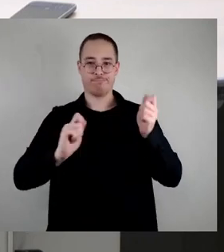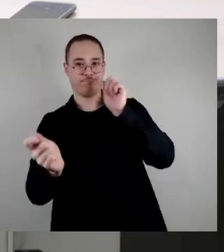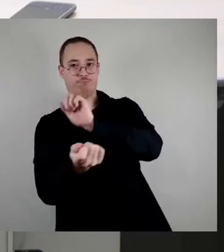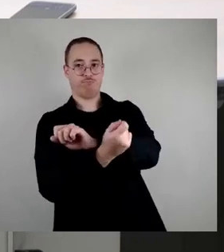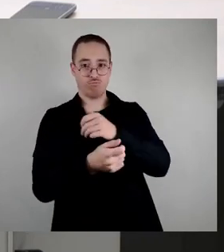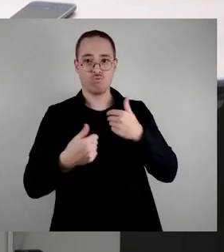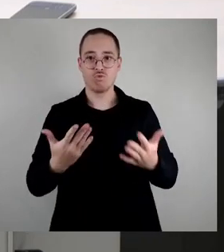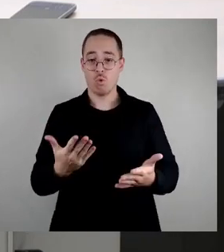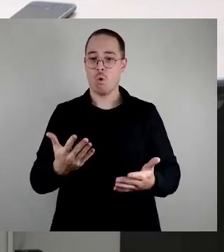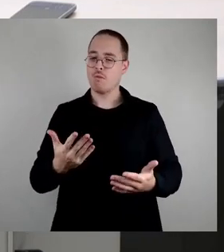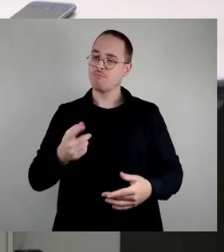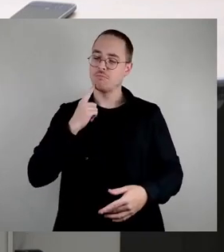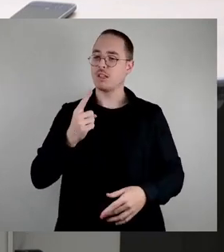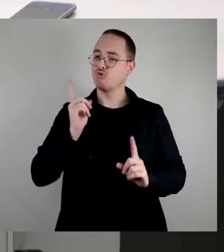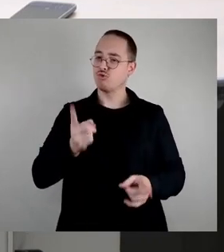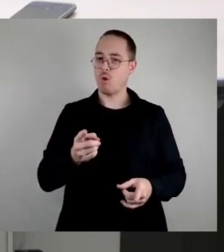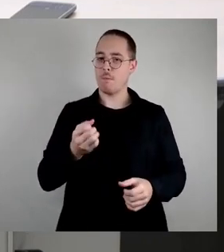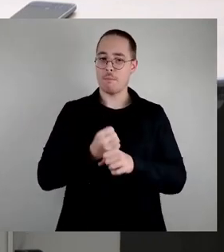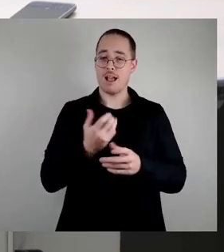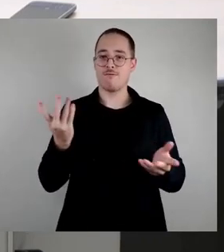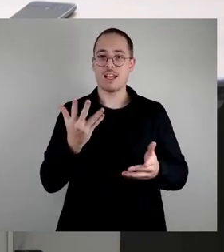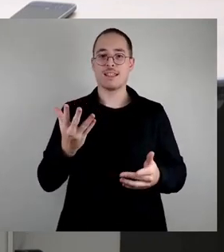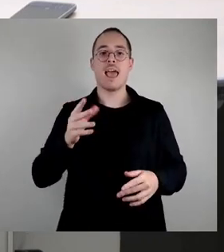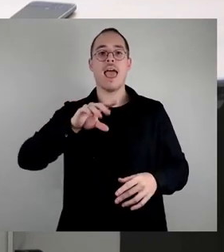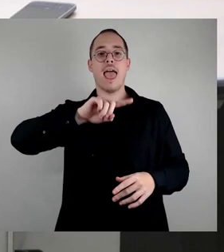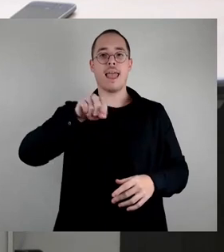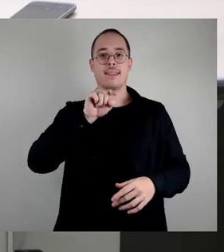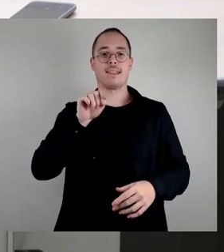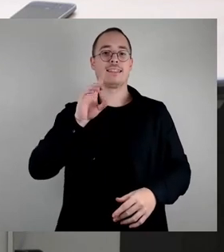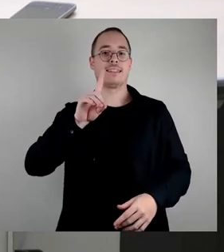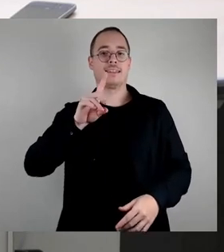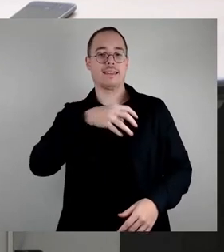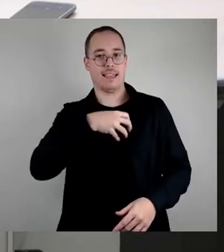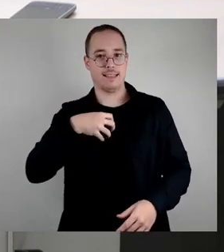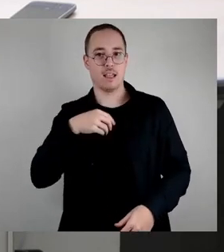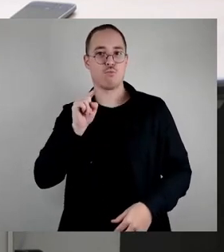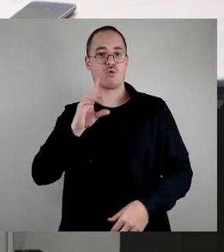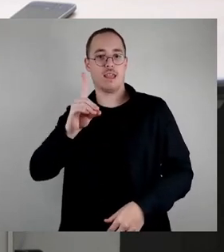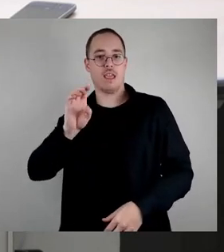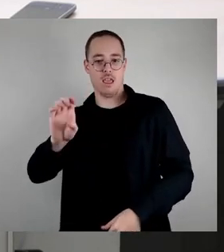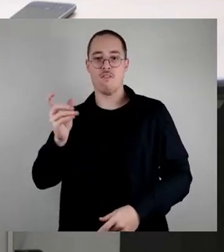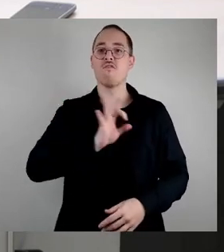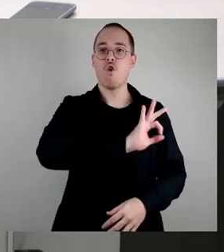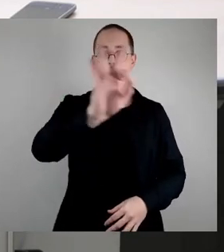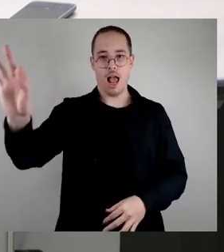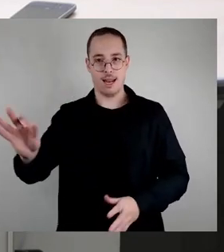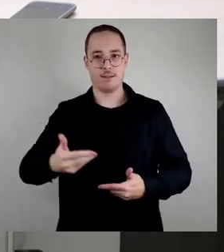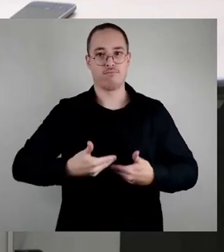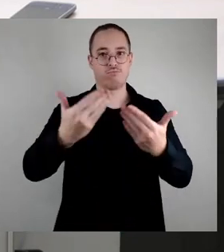-Adresse für alle Dresdner Bürger auf den Weg bringen. Abschließend sei noch angemerkt, dass in unserem Antrag eine Vorlage des